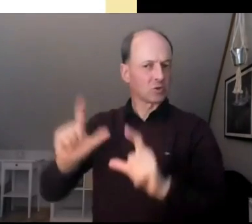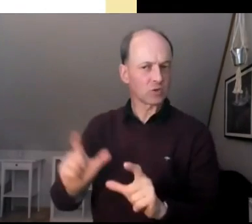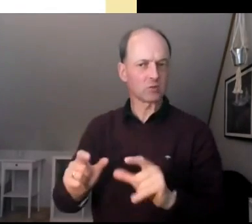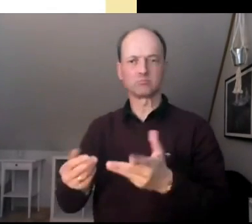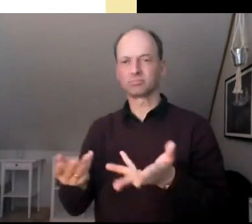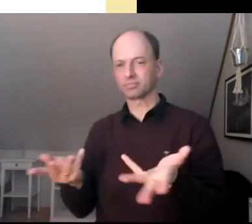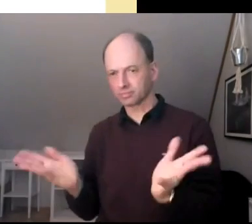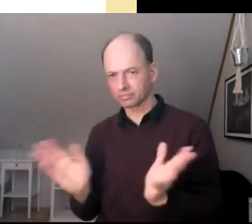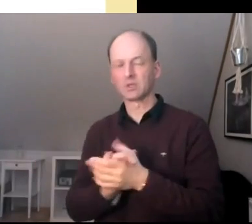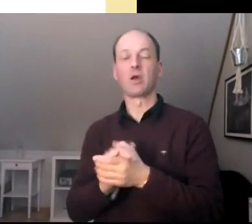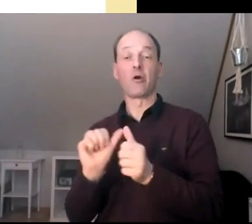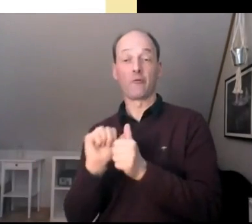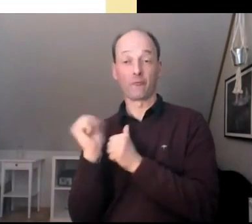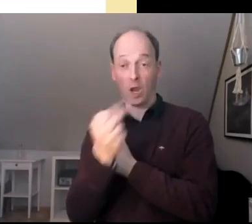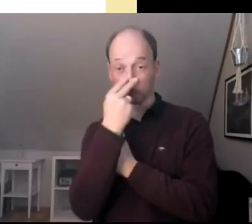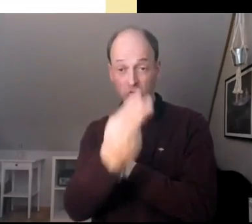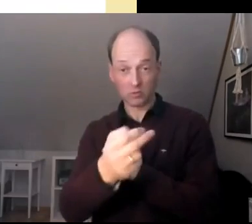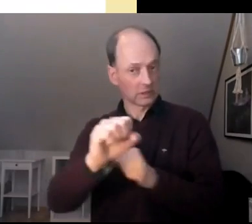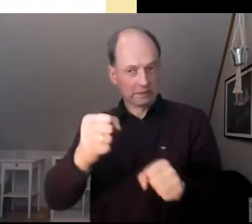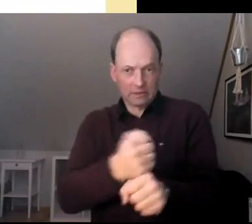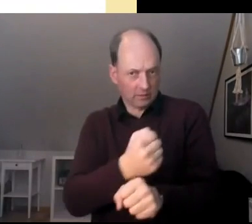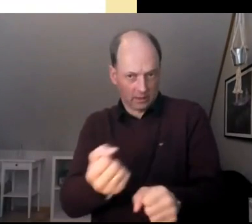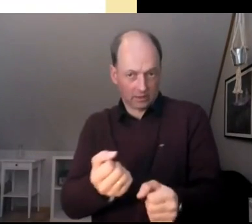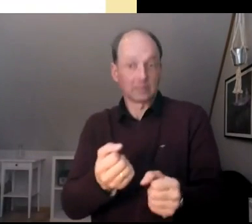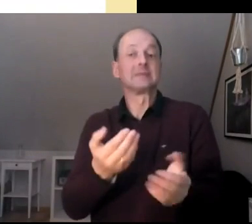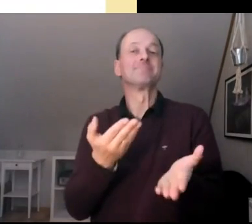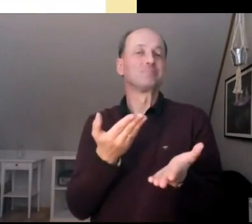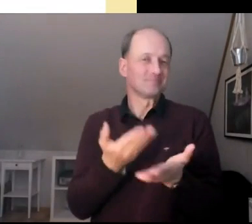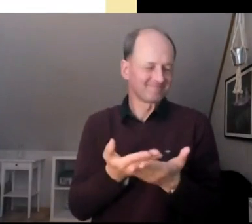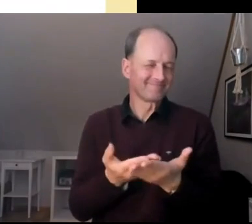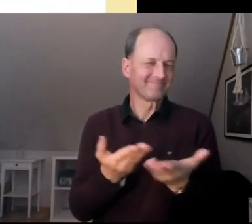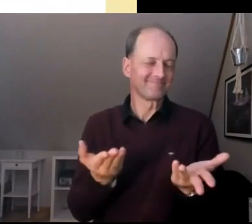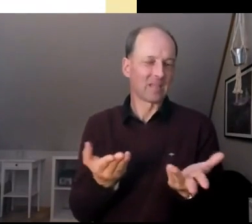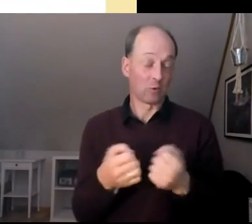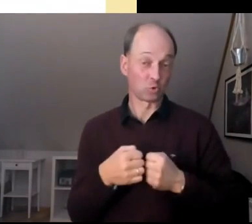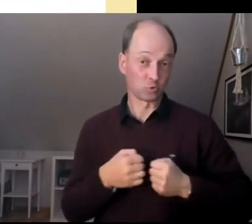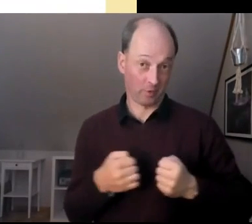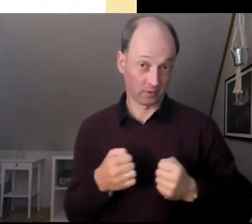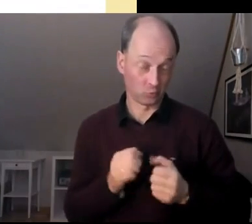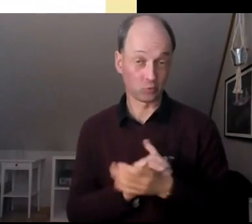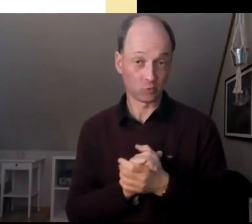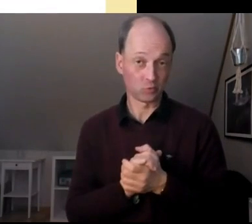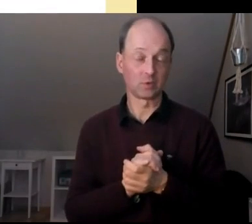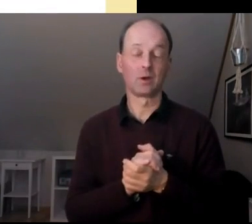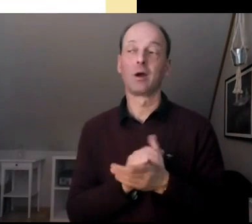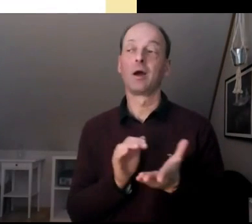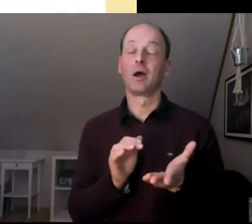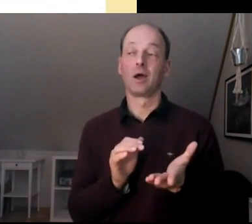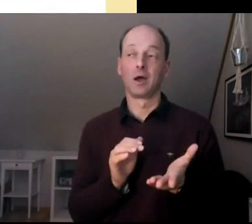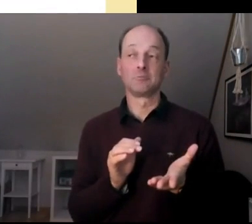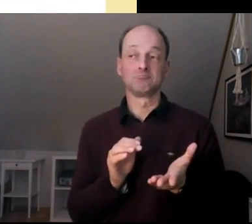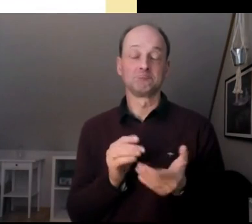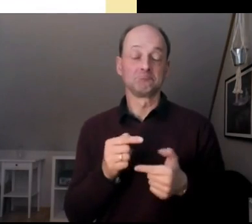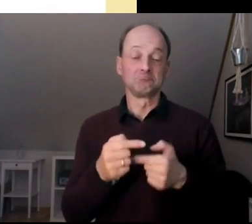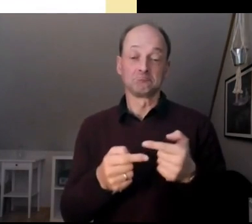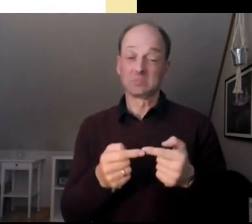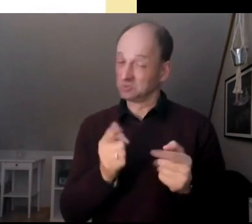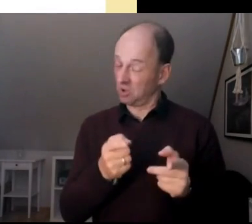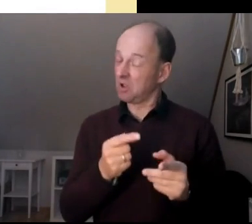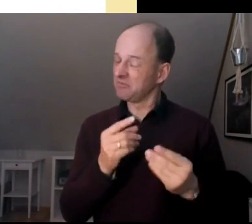nicht vorhersehen. Und das finde ich jetzt aber eben auch sehr spannend. Ja, ich finde das ausprobieren.